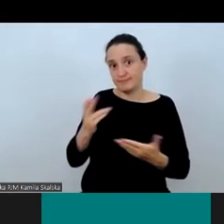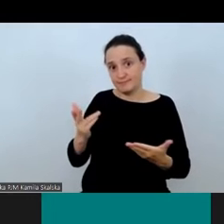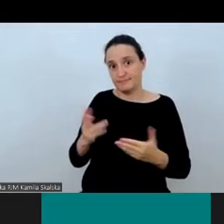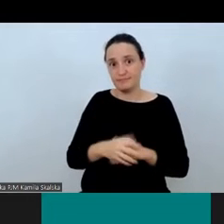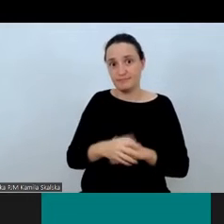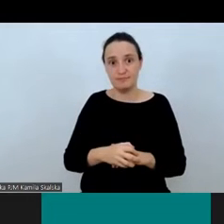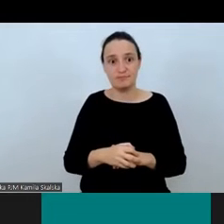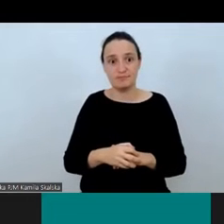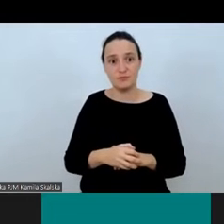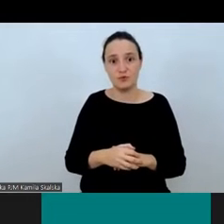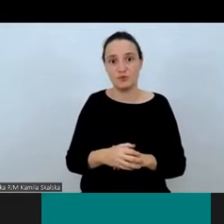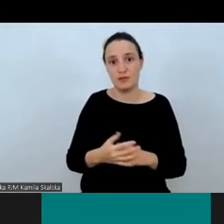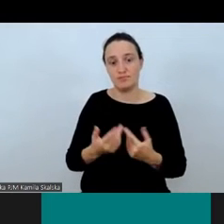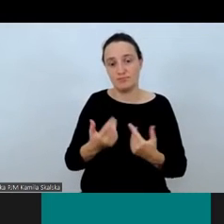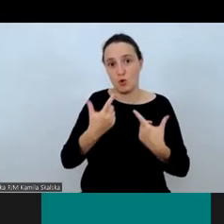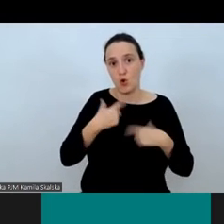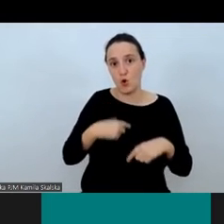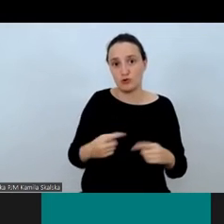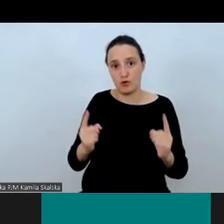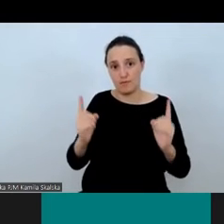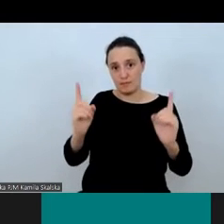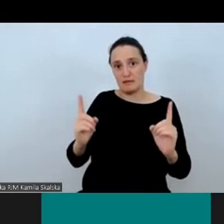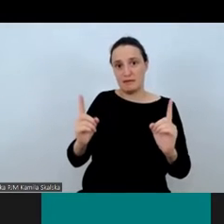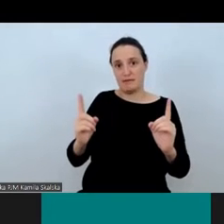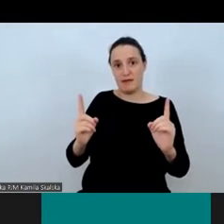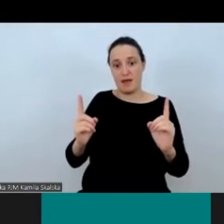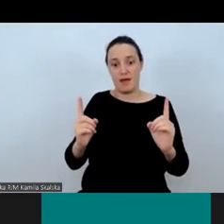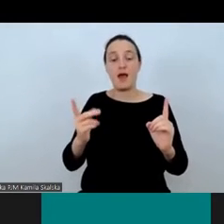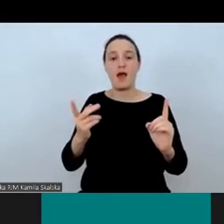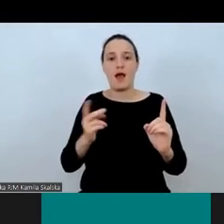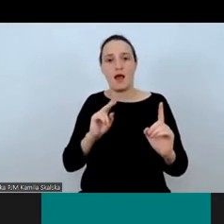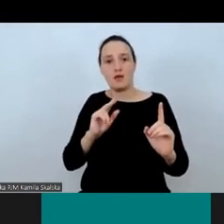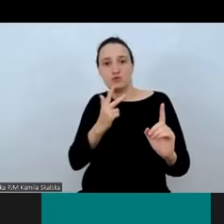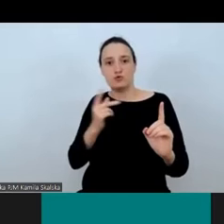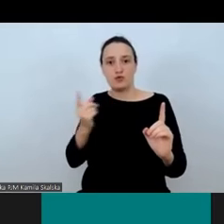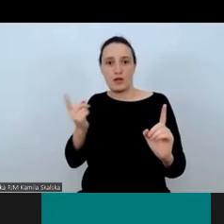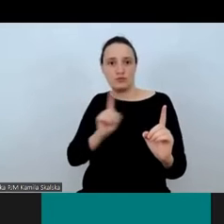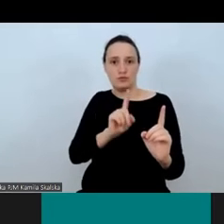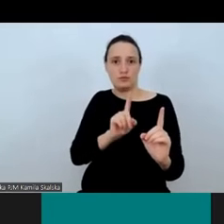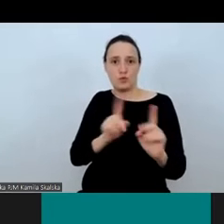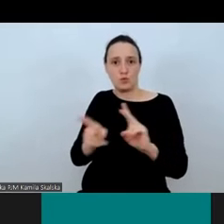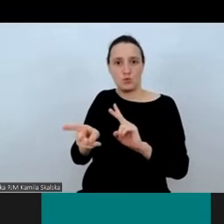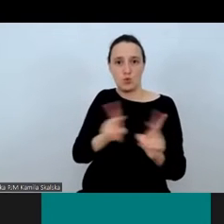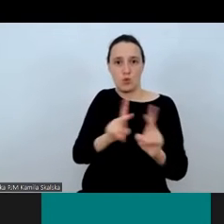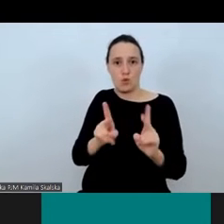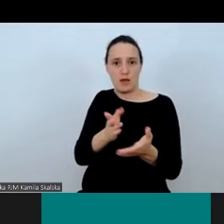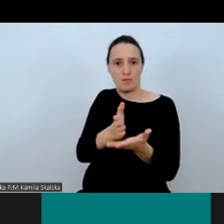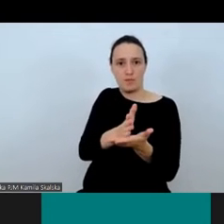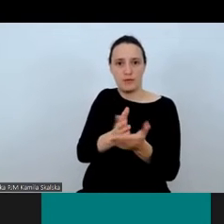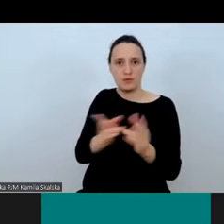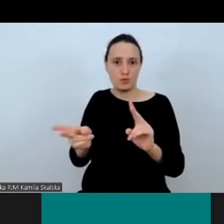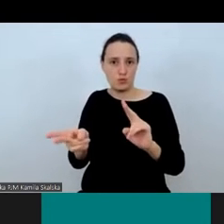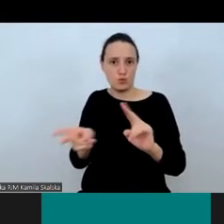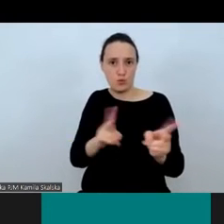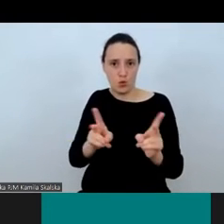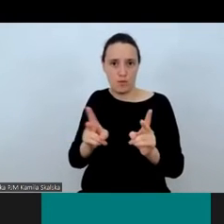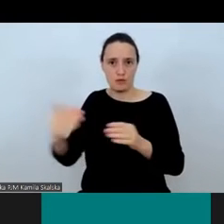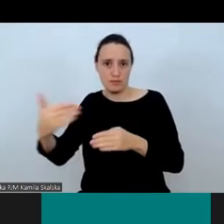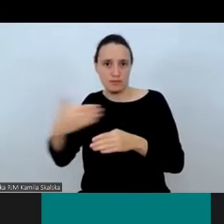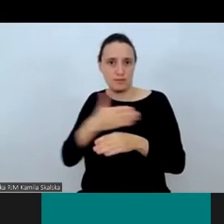Co tutaj widzimy? Spotykają się dwie osoby, a pomiędzy nimi pośredniczy tłumacz.